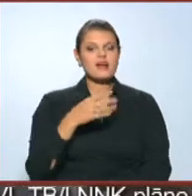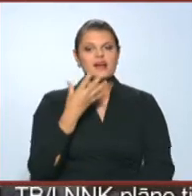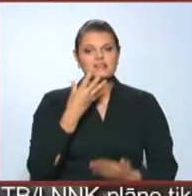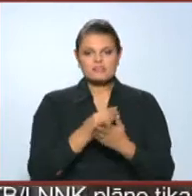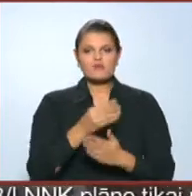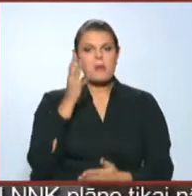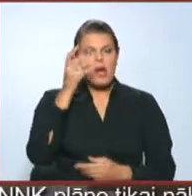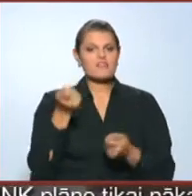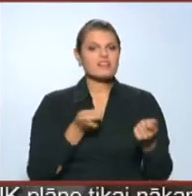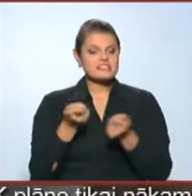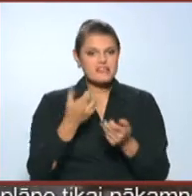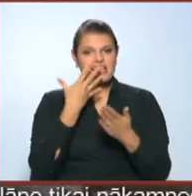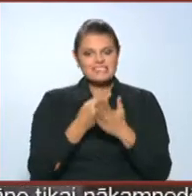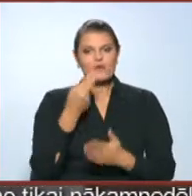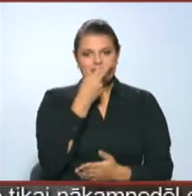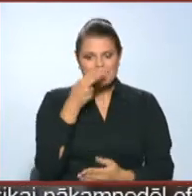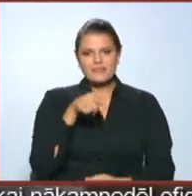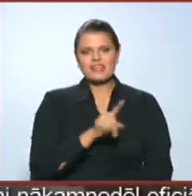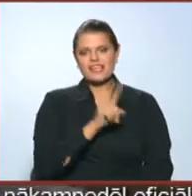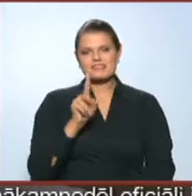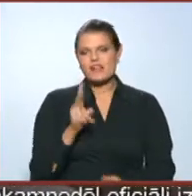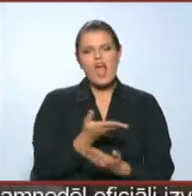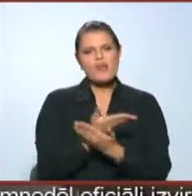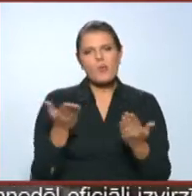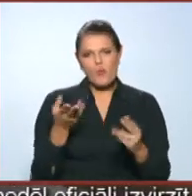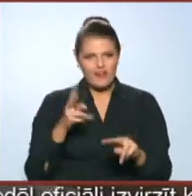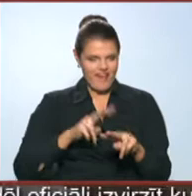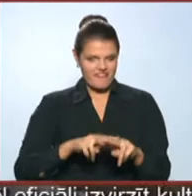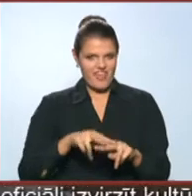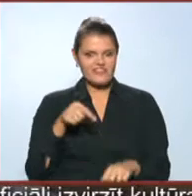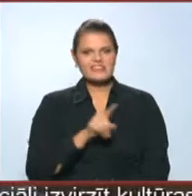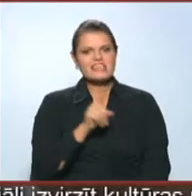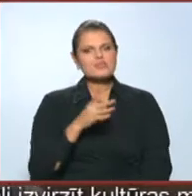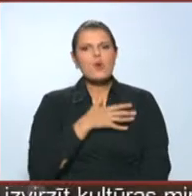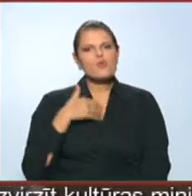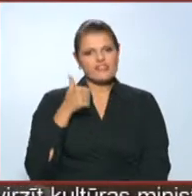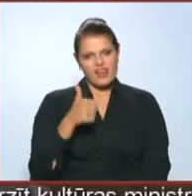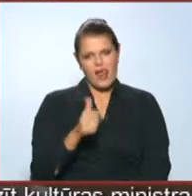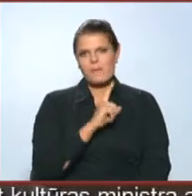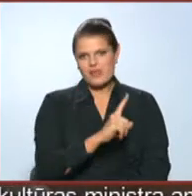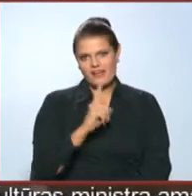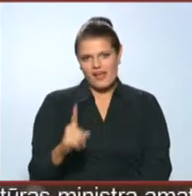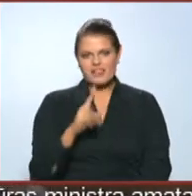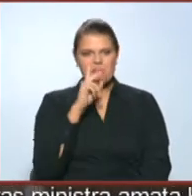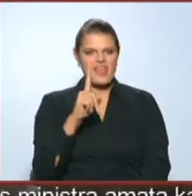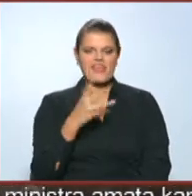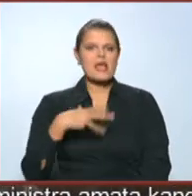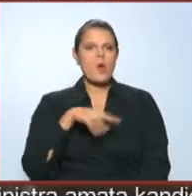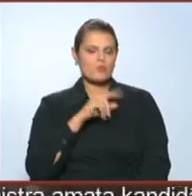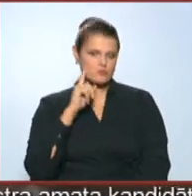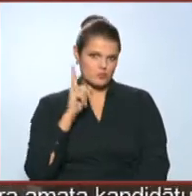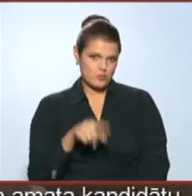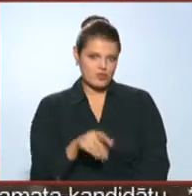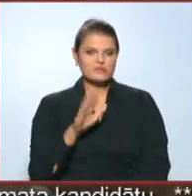vadītājs, savs saimnieks, tas ir tā kā jebkurā vietā. Tas ir ļoti labi katram. Nu, ne tikai mums, protams.